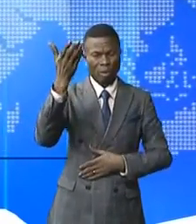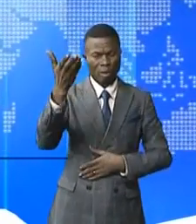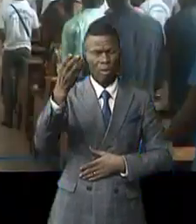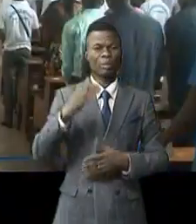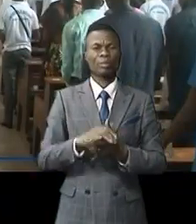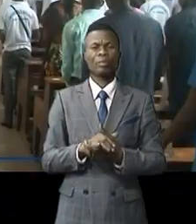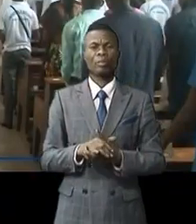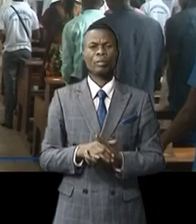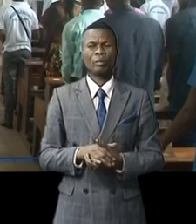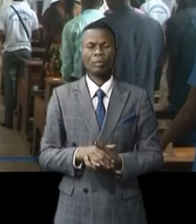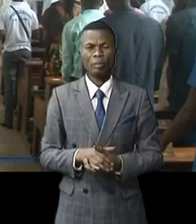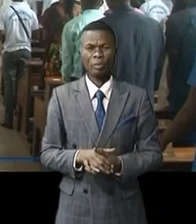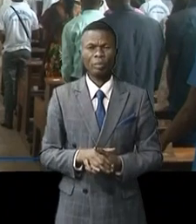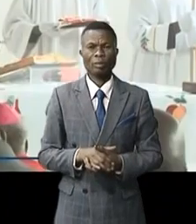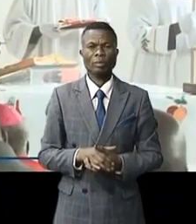reportage.